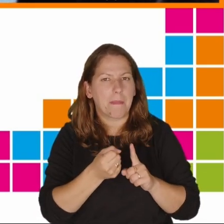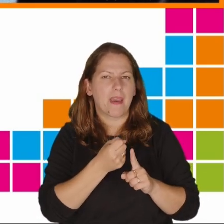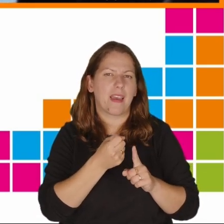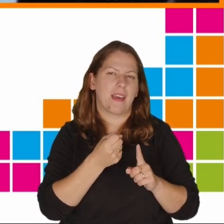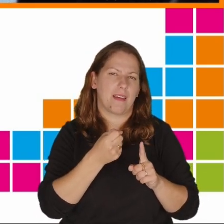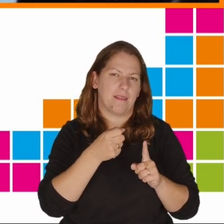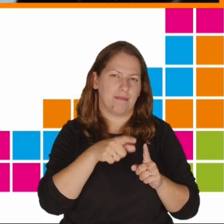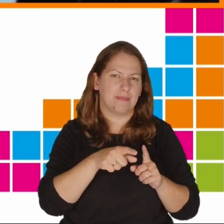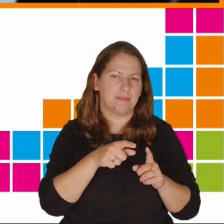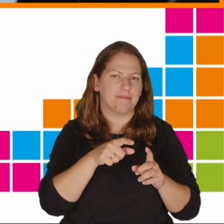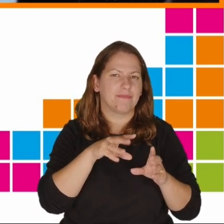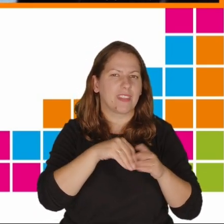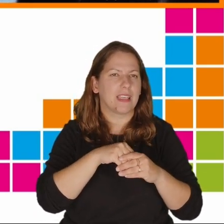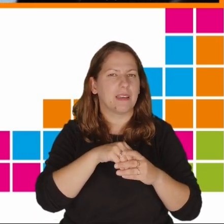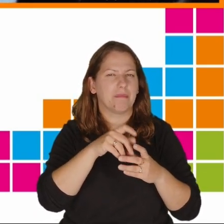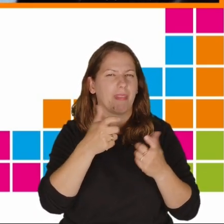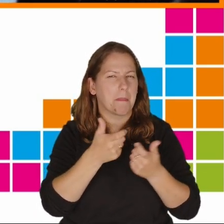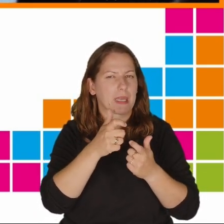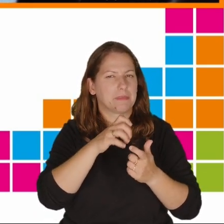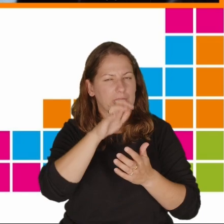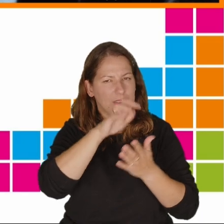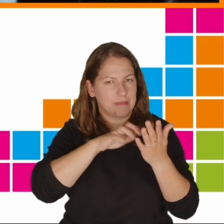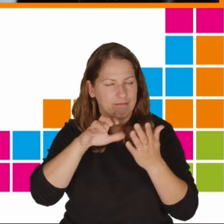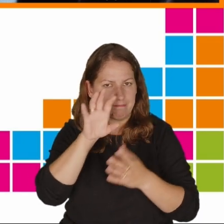szkodowe treści tworzone przez użytkowników.